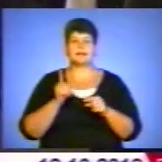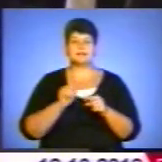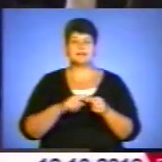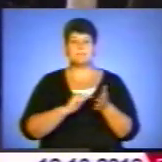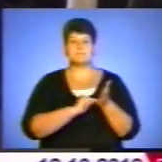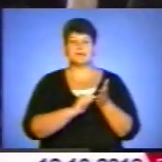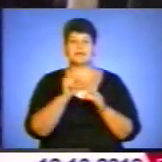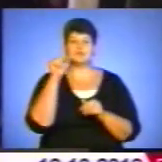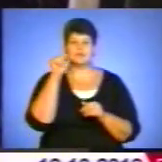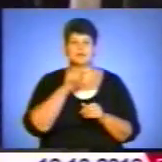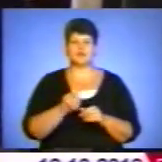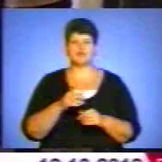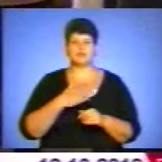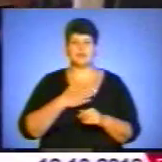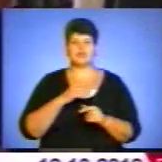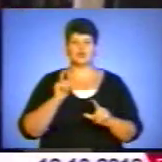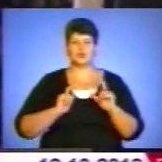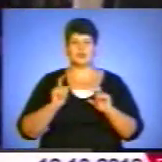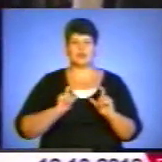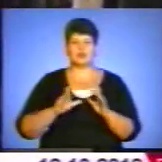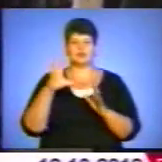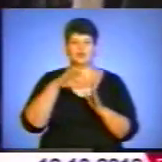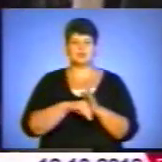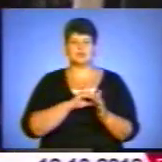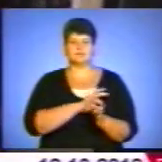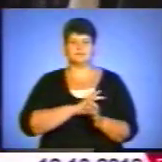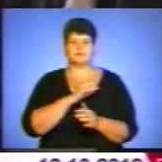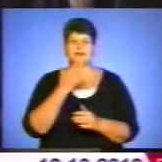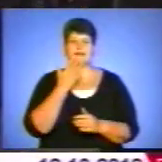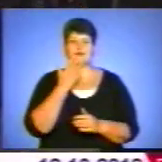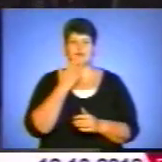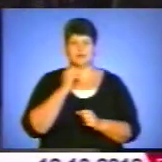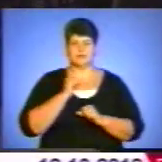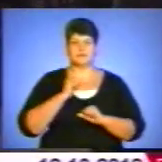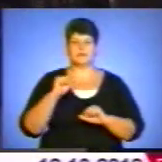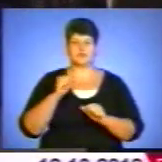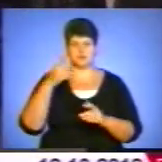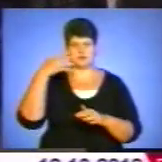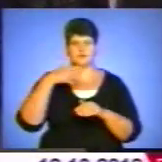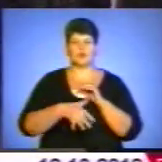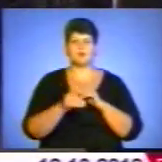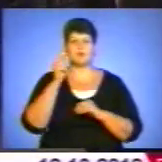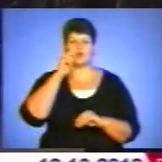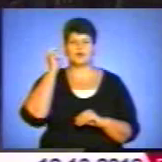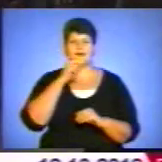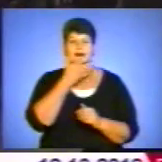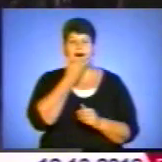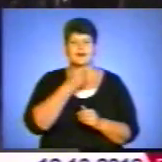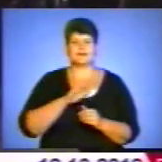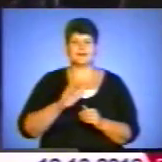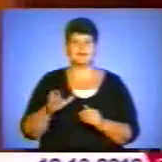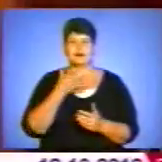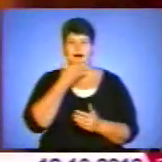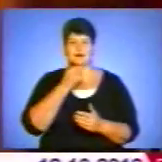наші студенти виховуються в душі національного патріотизму, що вони є свідомими українцями і гарні діти, гарні